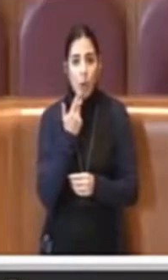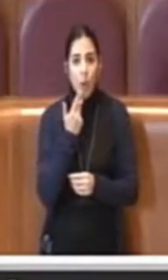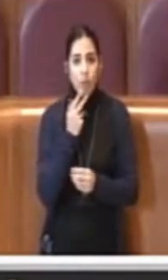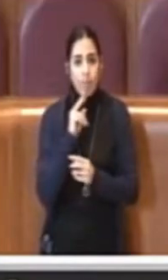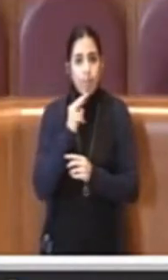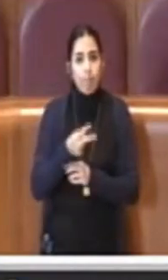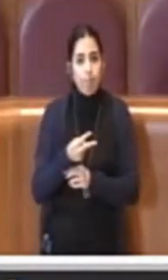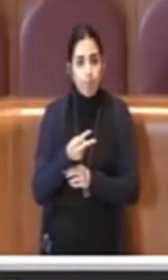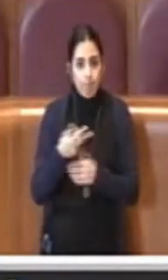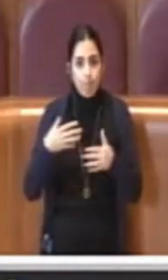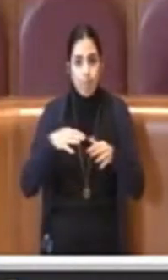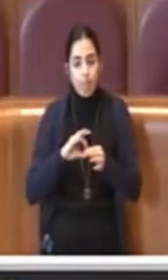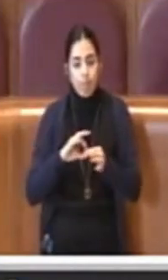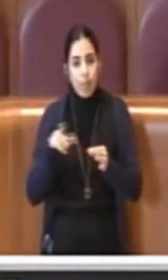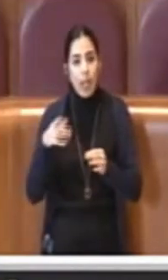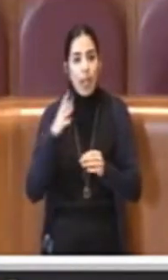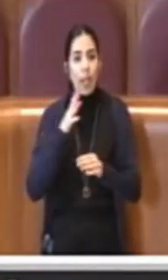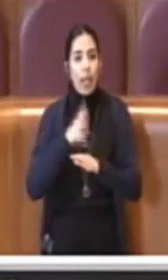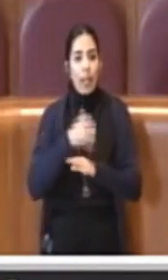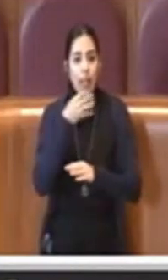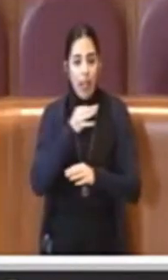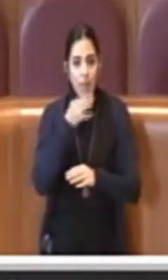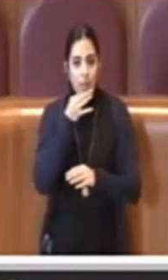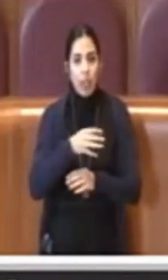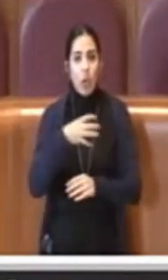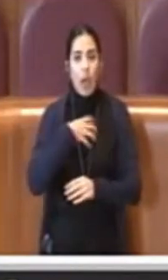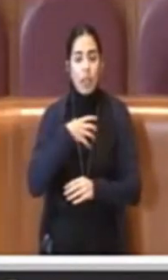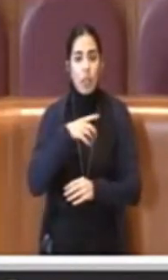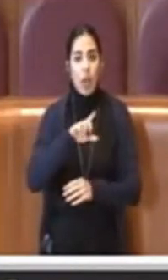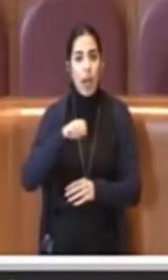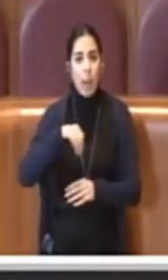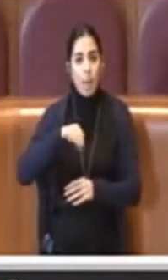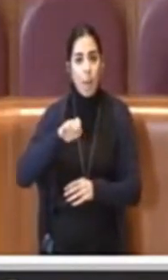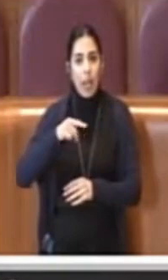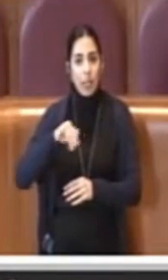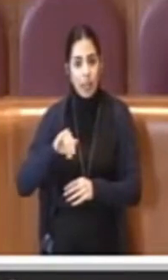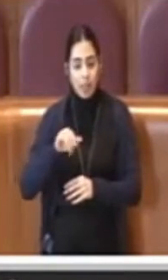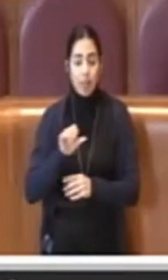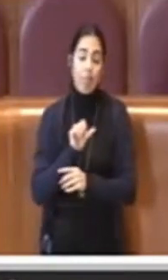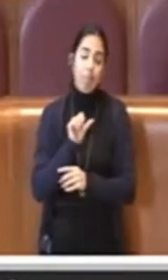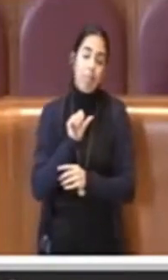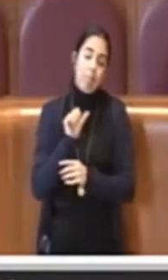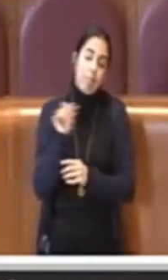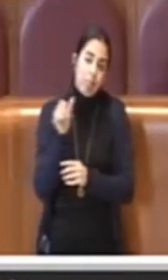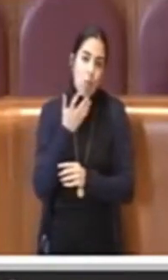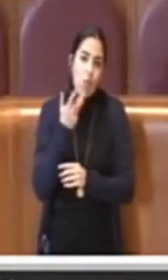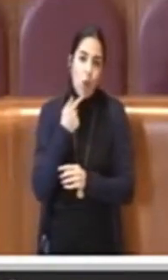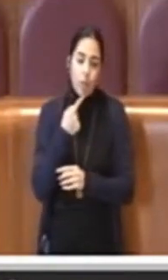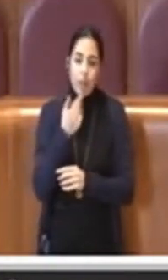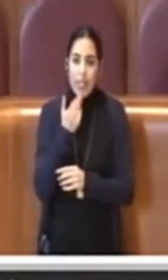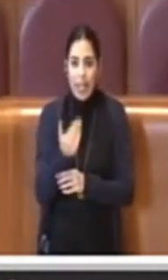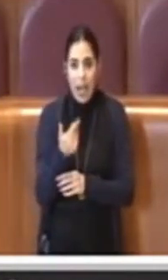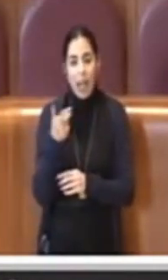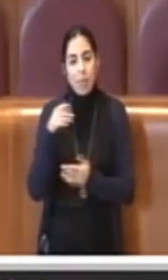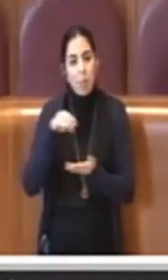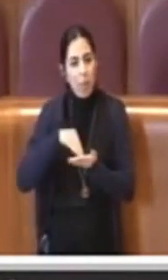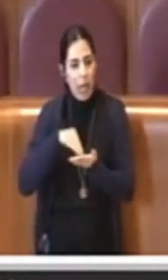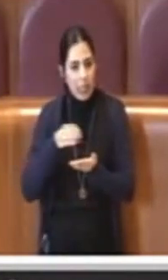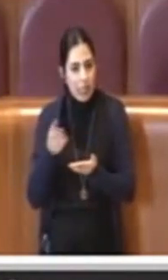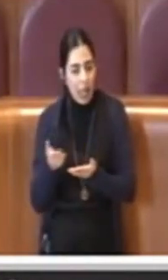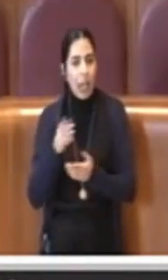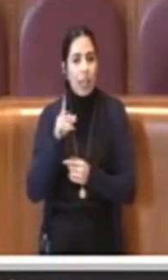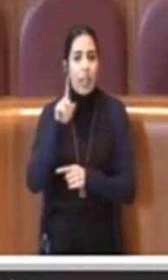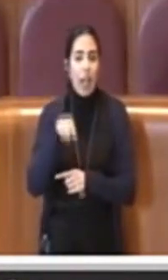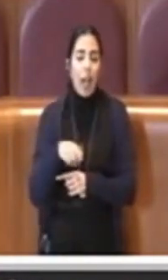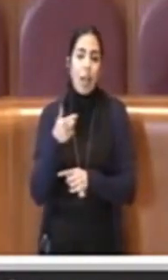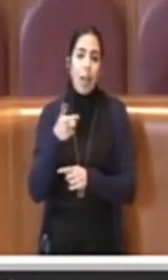'assessore Lemetti che voglio ringraziare per la presenza, anche perché l